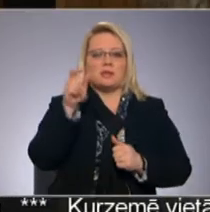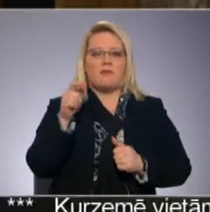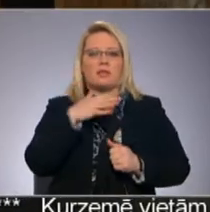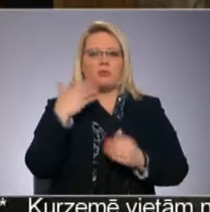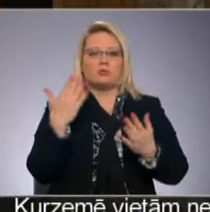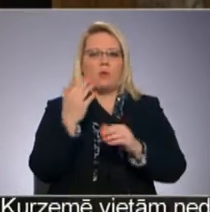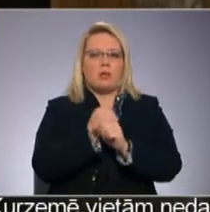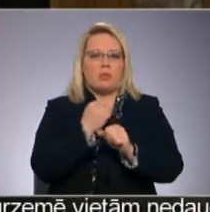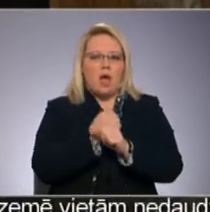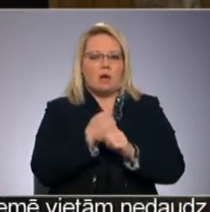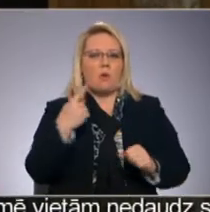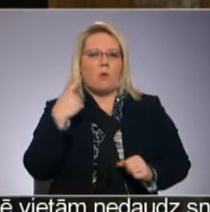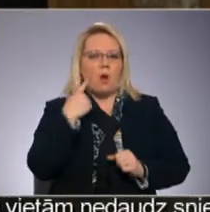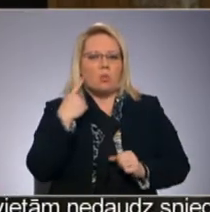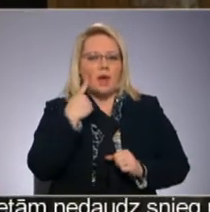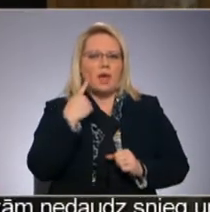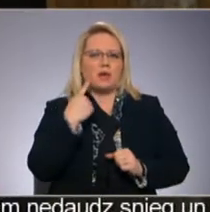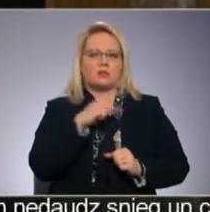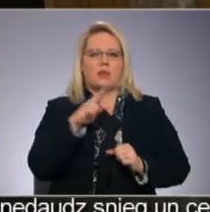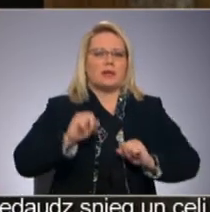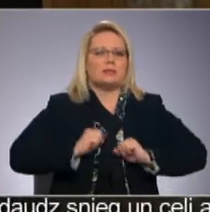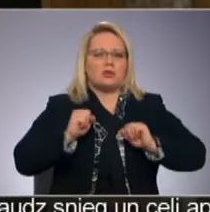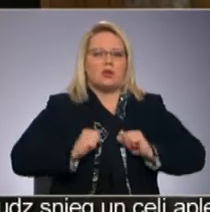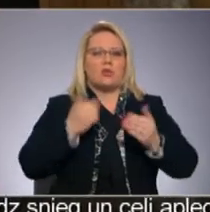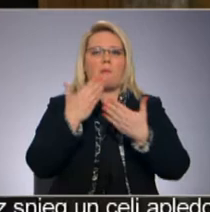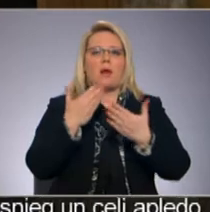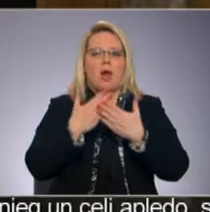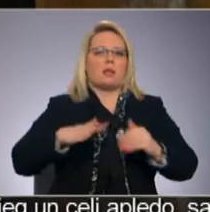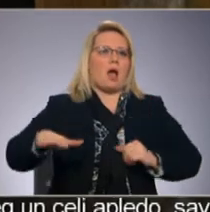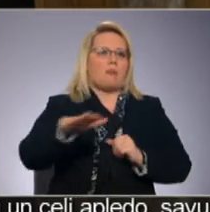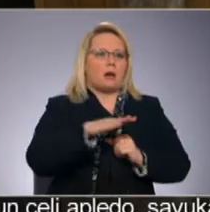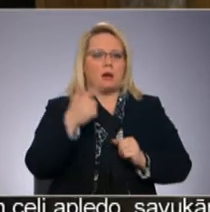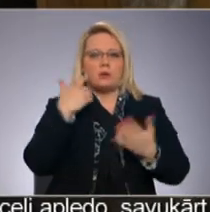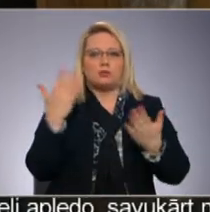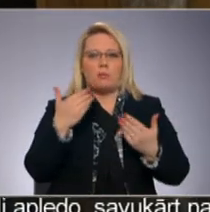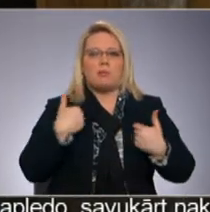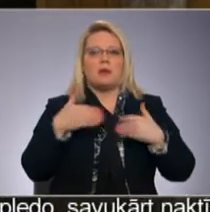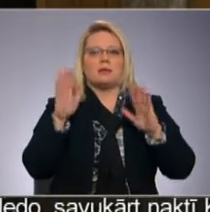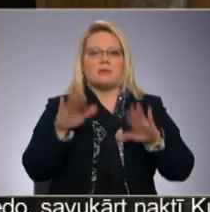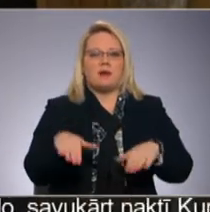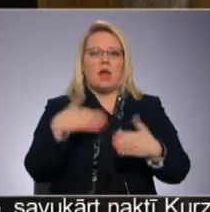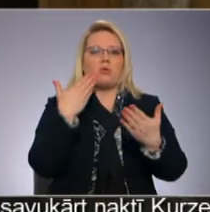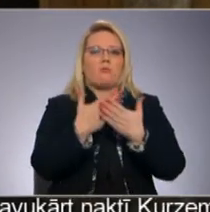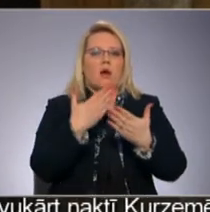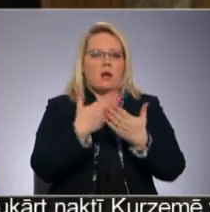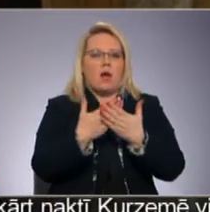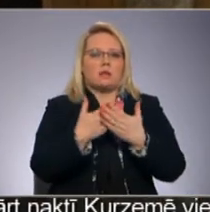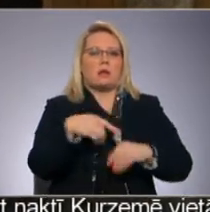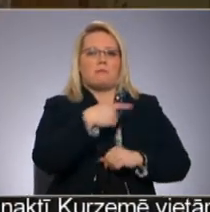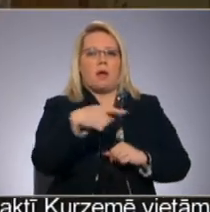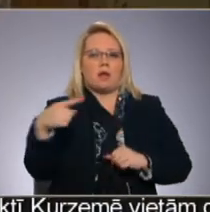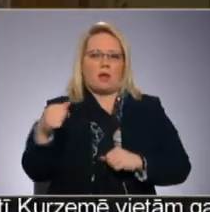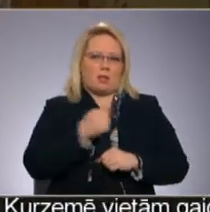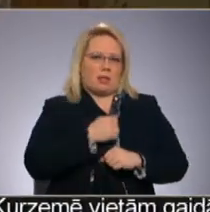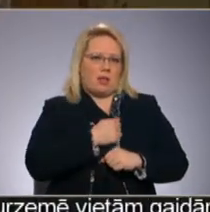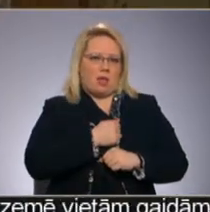bet viņi kautrējas un neceņšas to parādīt apkārtiem. Tad mēs domājam, varbūt varētu to parādīt arī visai pārēji Latgali.